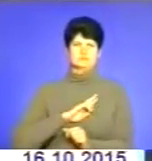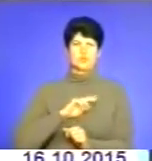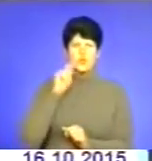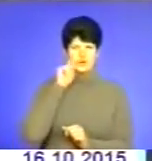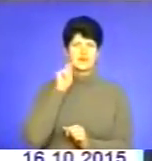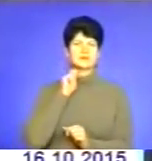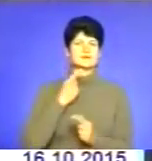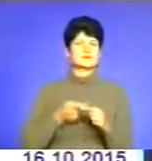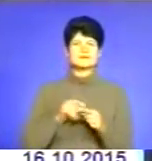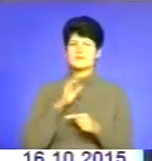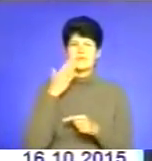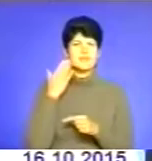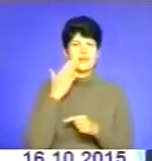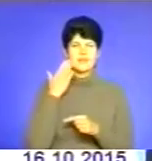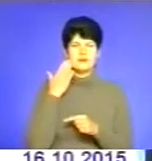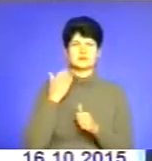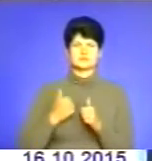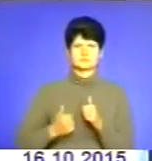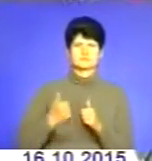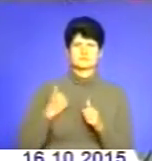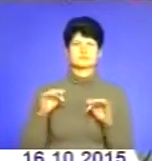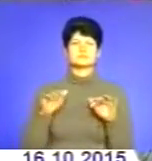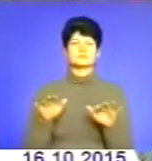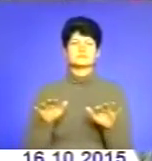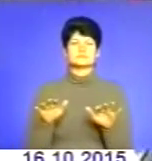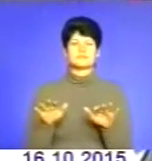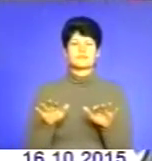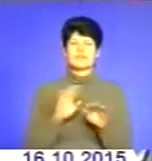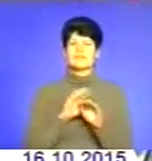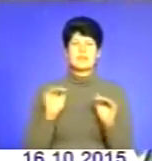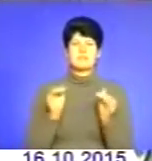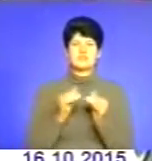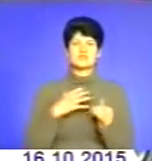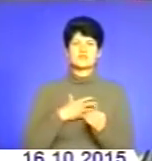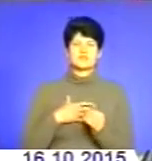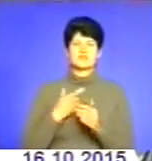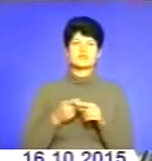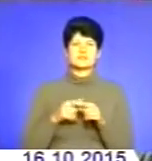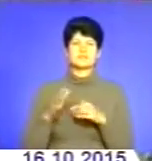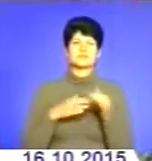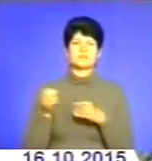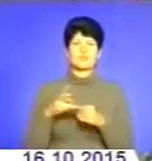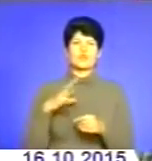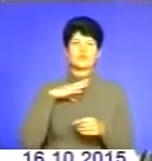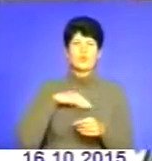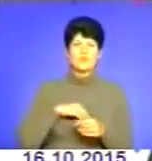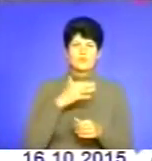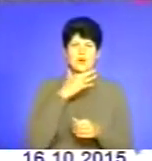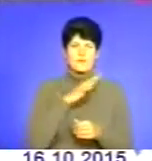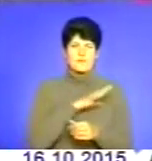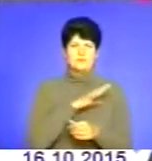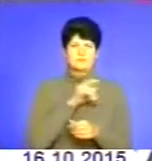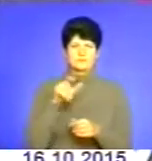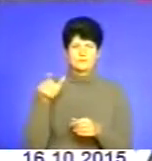нелегка, але почесна і висока справа. Не менш важливо, щоб цей фахівець був духовно багатою людиною. Тому що в нас на